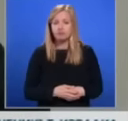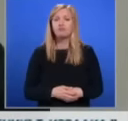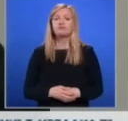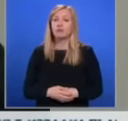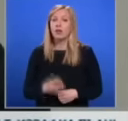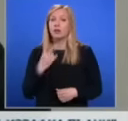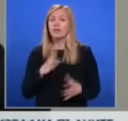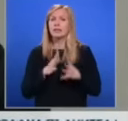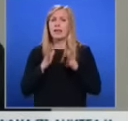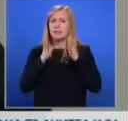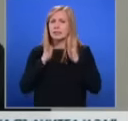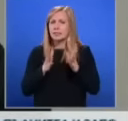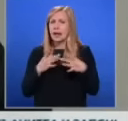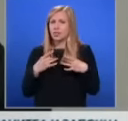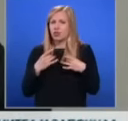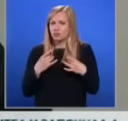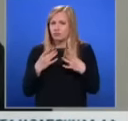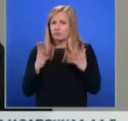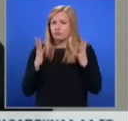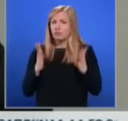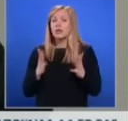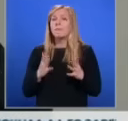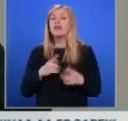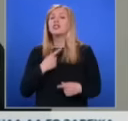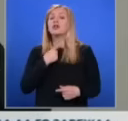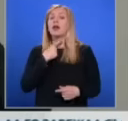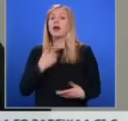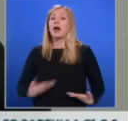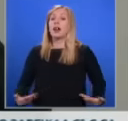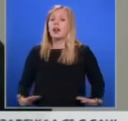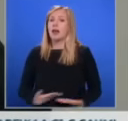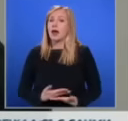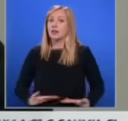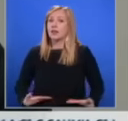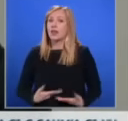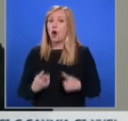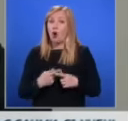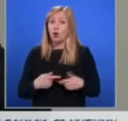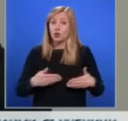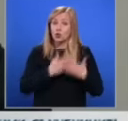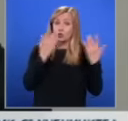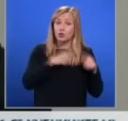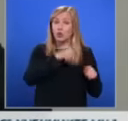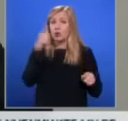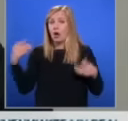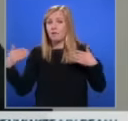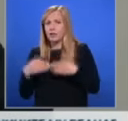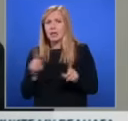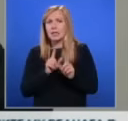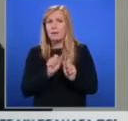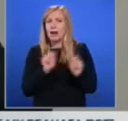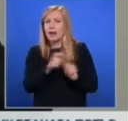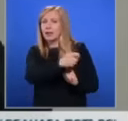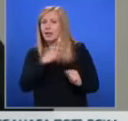Двете най-страшни неща в Терезин бяха глада. Да си гладен от сутрин до вечер. Нямаш хладилник, където да бръкнеш. Нямаш